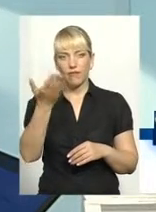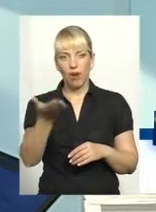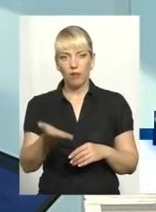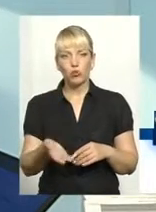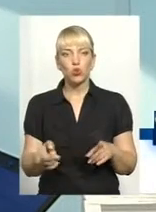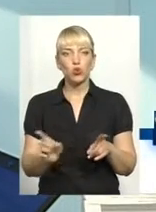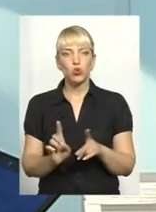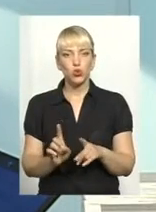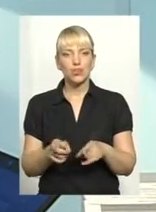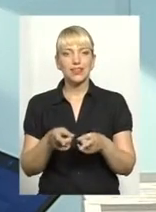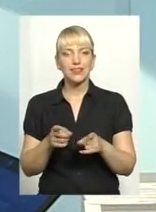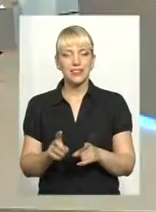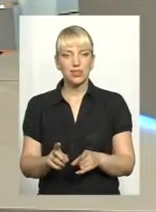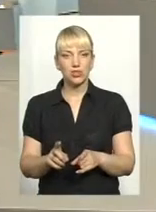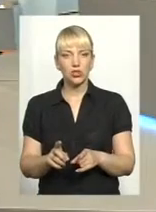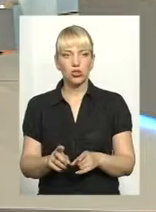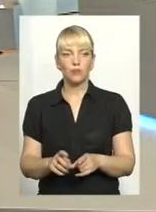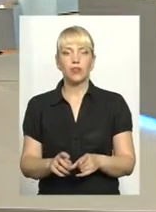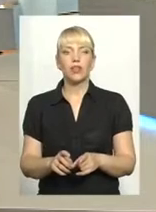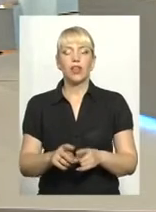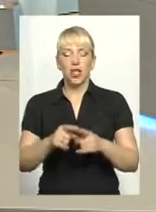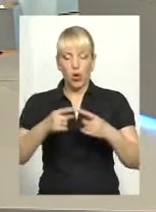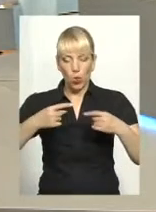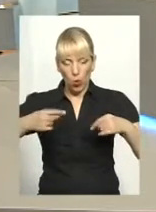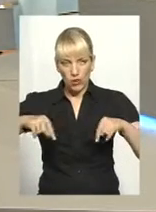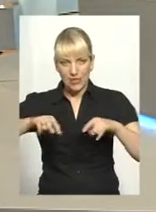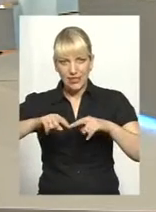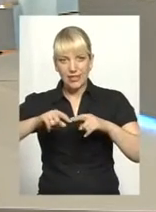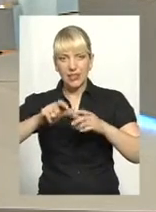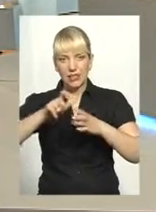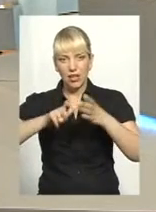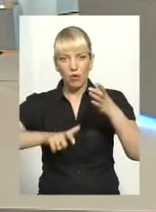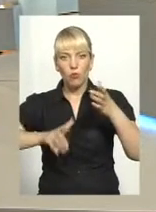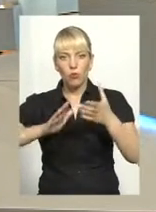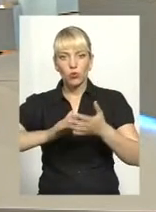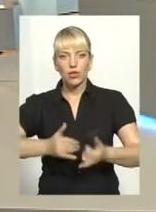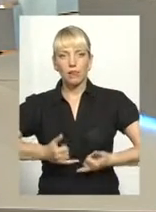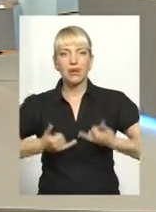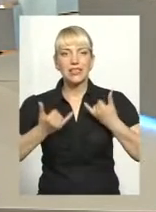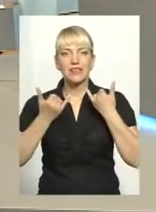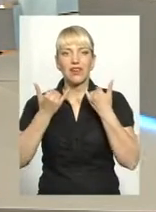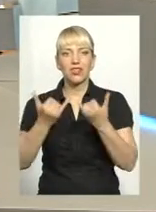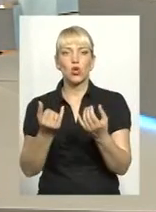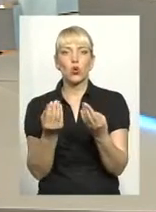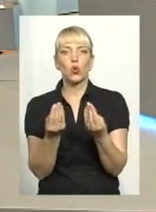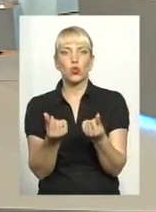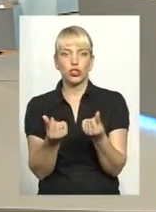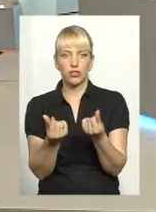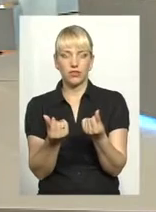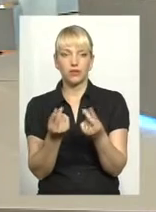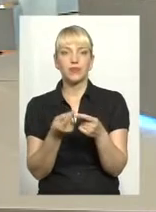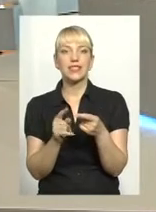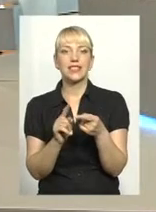дійсно цілий розділ буде присвячений стосовно грошових коштів. Це